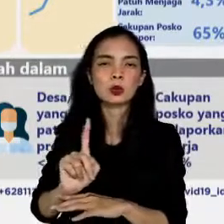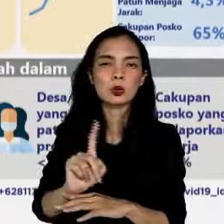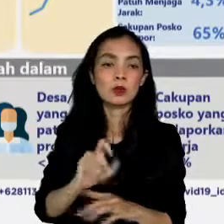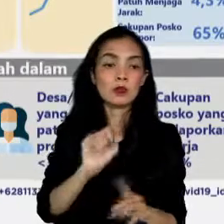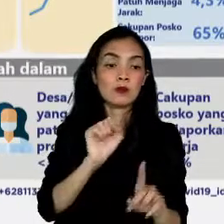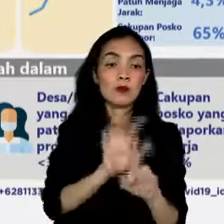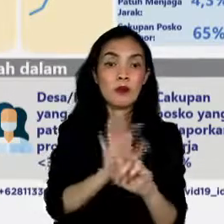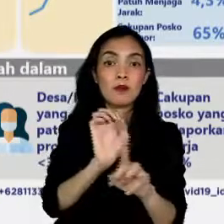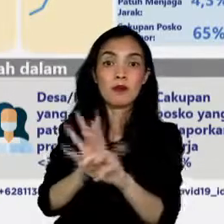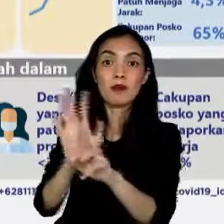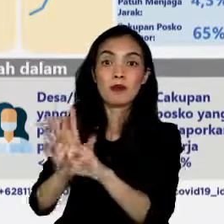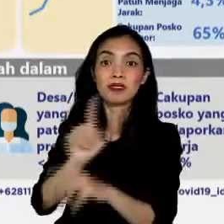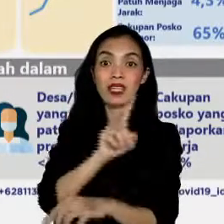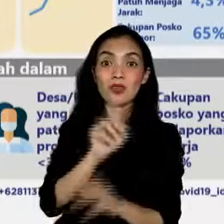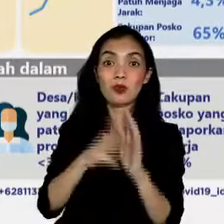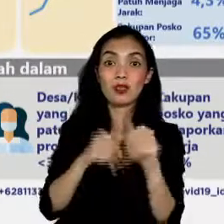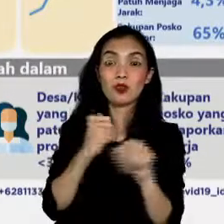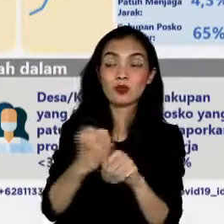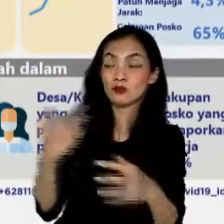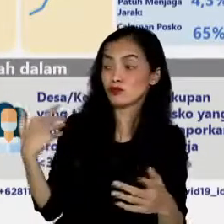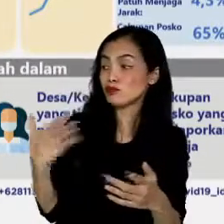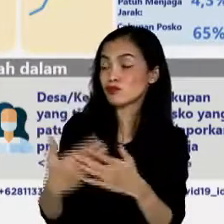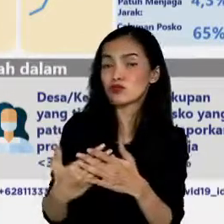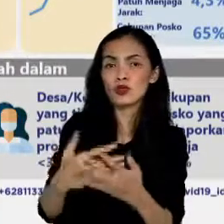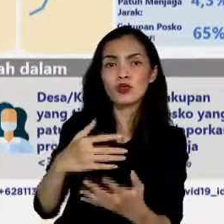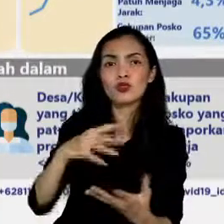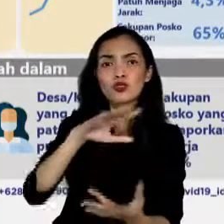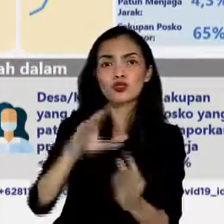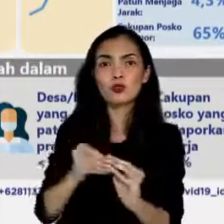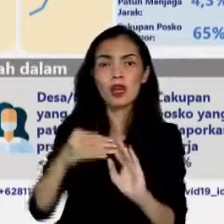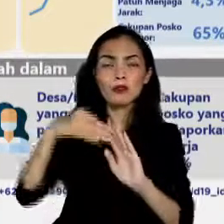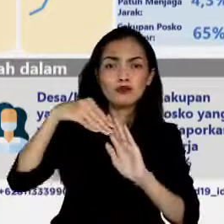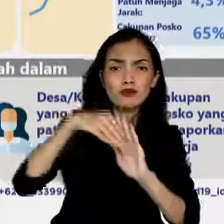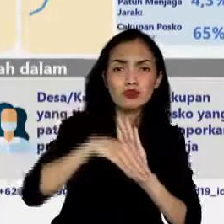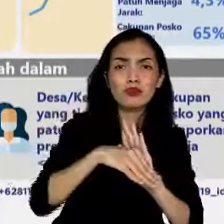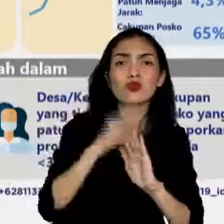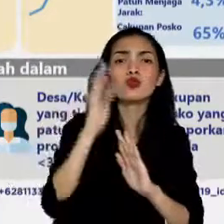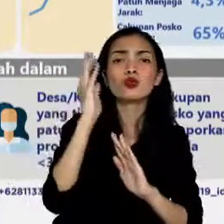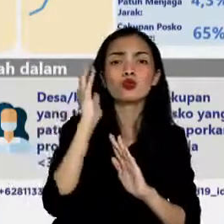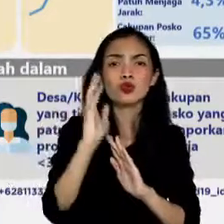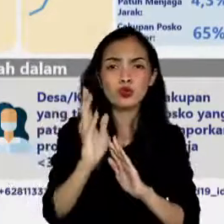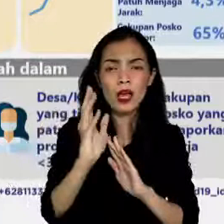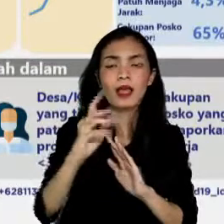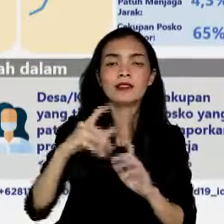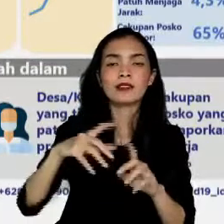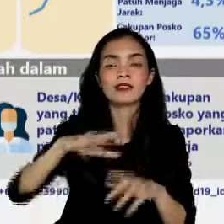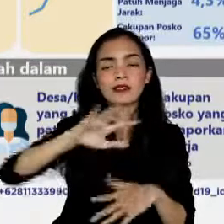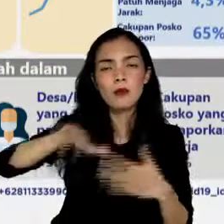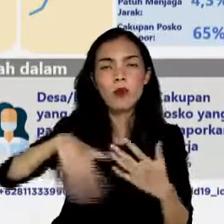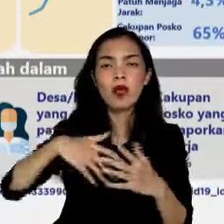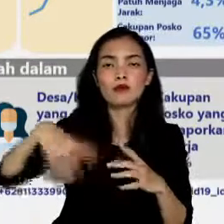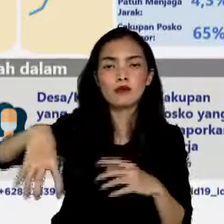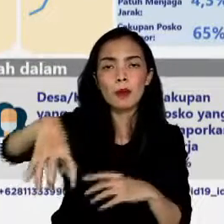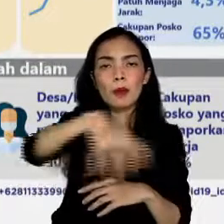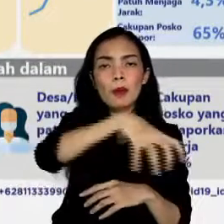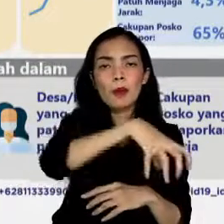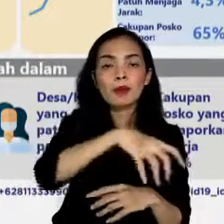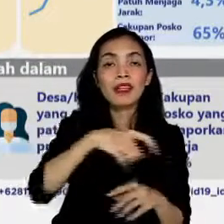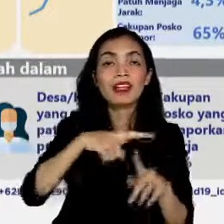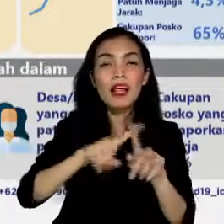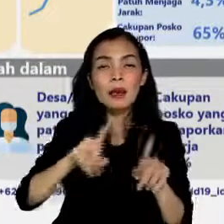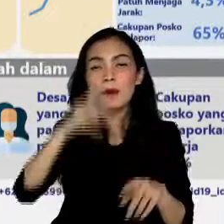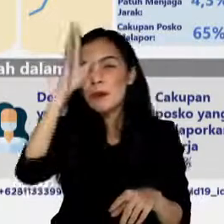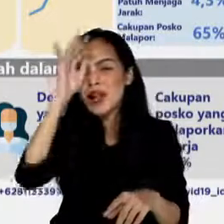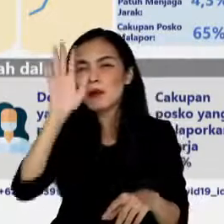selama 7 hari terakhir sudah menunjukkan tren penurunan pada hampir seluruh provinsi, kecuali Bali. Bali